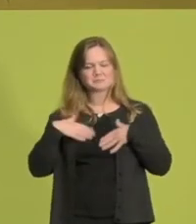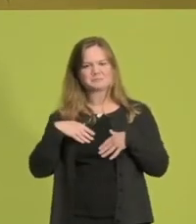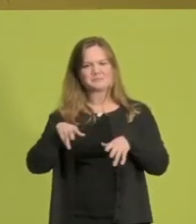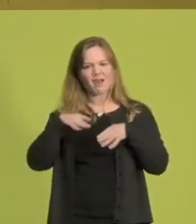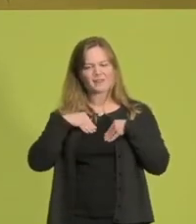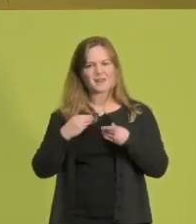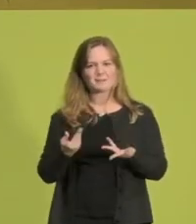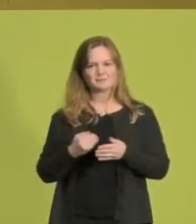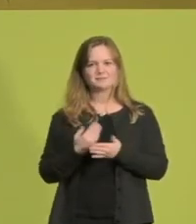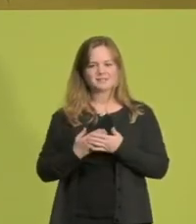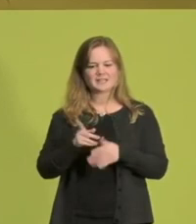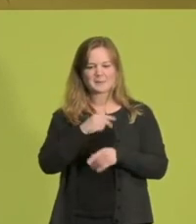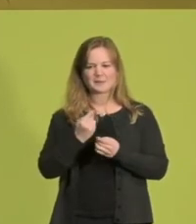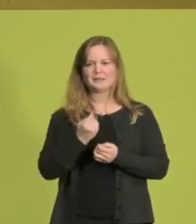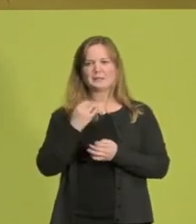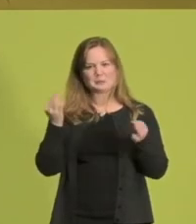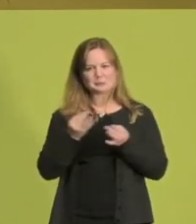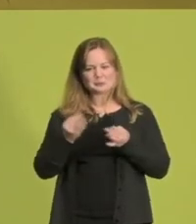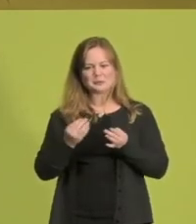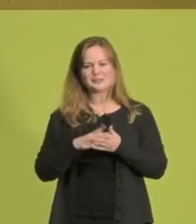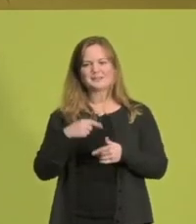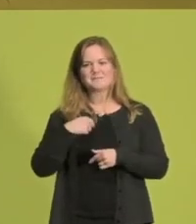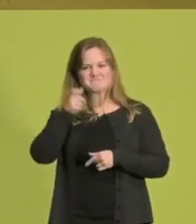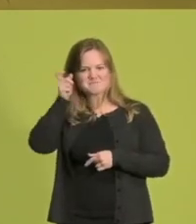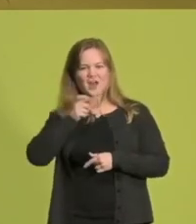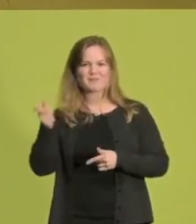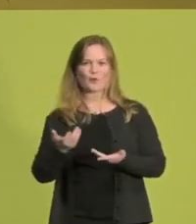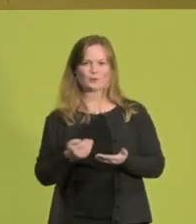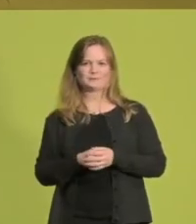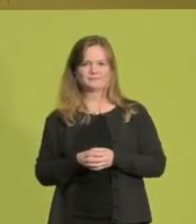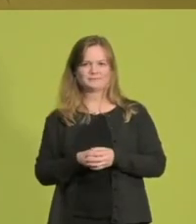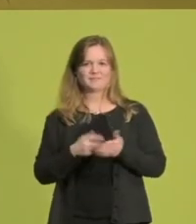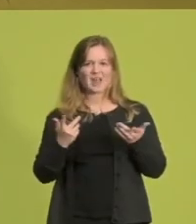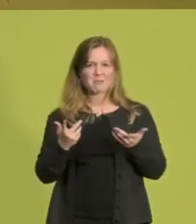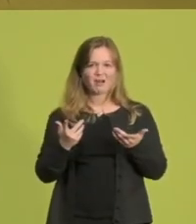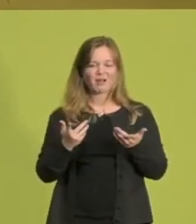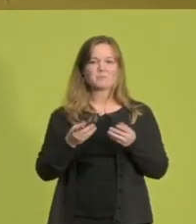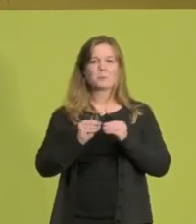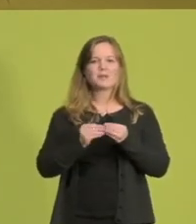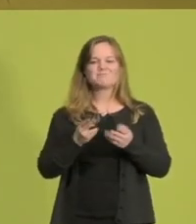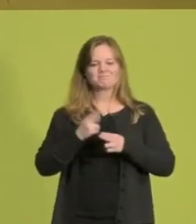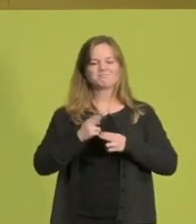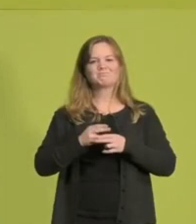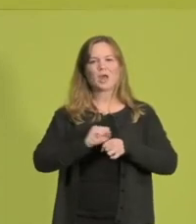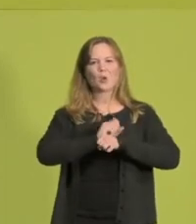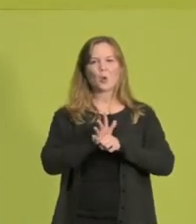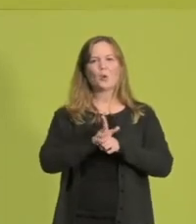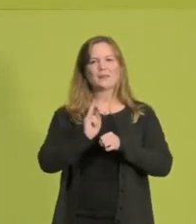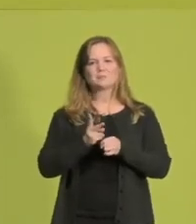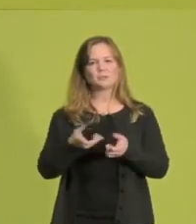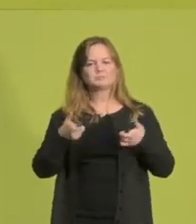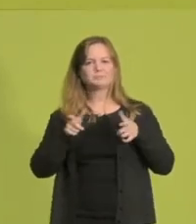wir Grüne. Aber all das wird nichts, wenn wir nicht endlich die Corona-Pandemie in den Griff bekommen. Ich will, dass wir